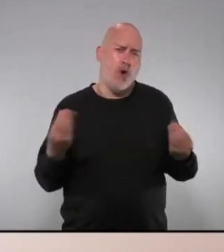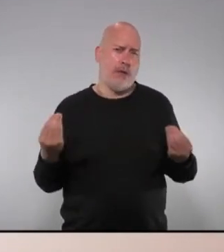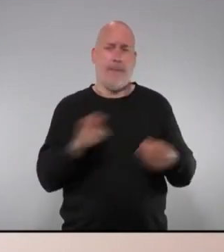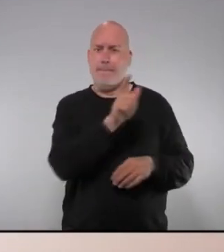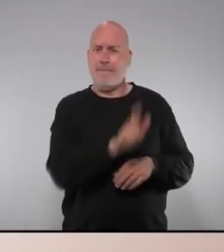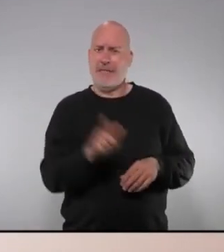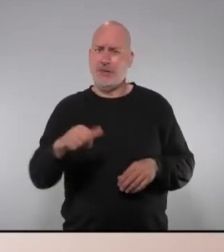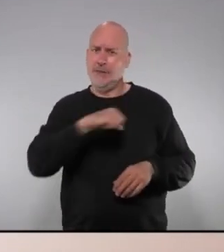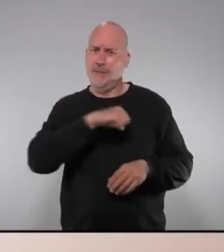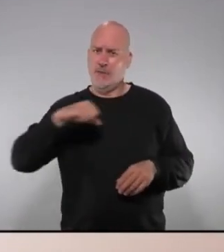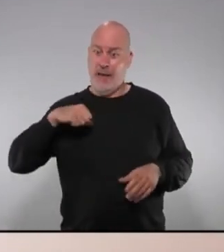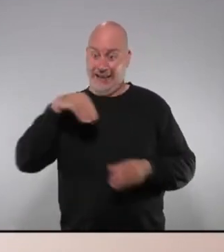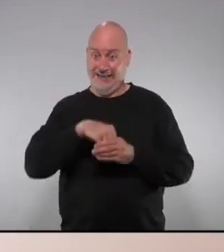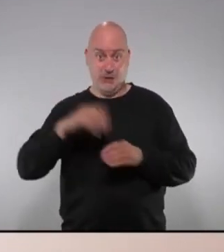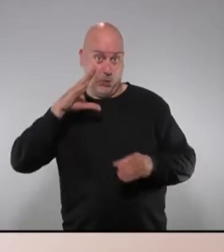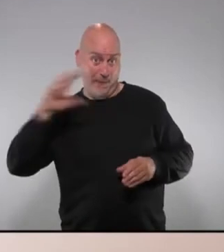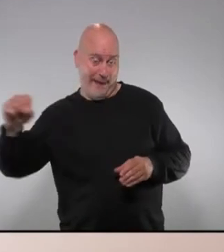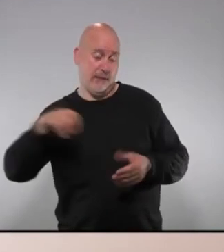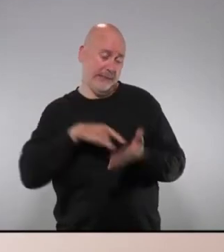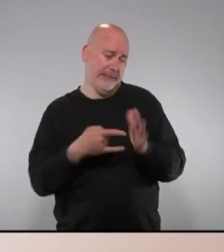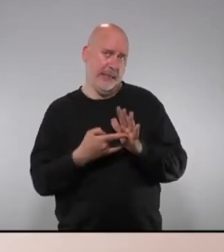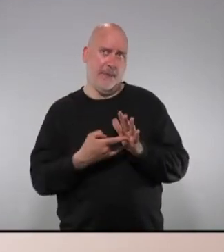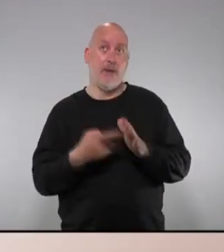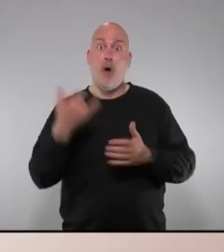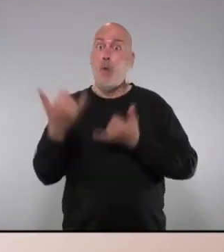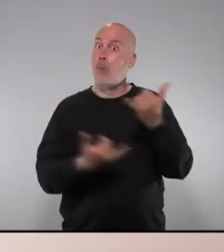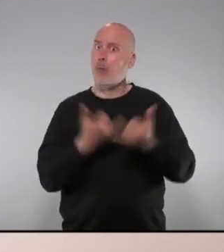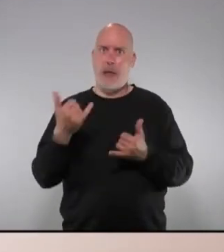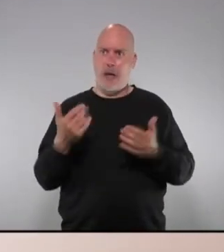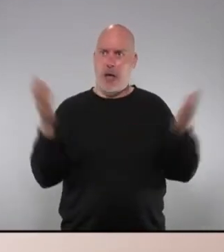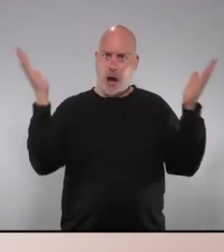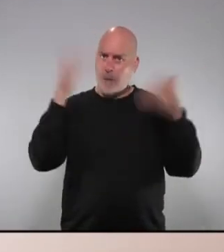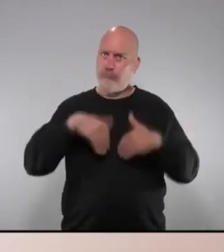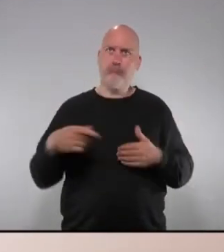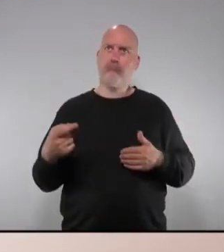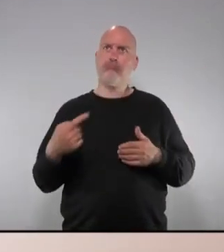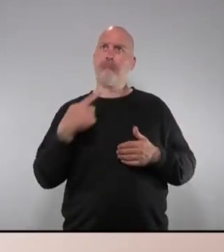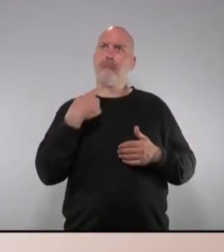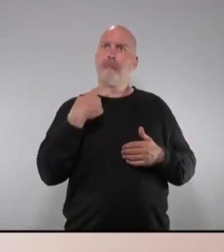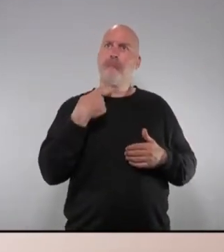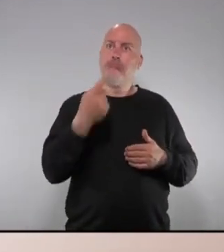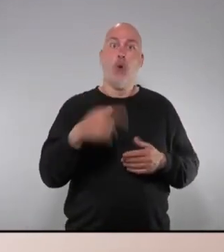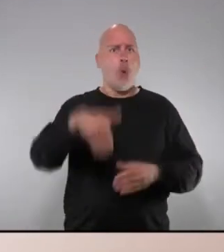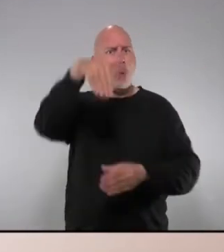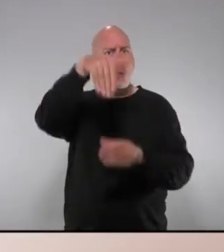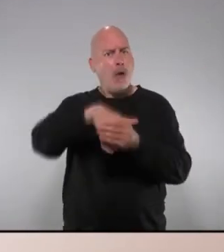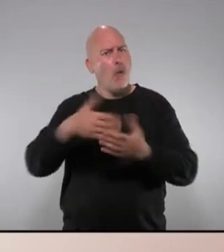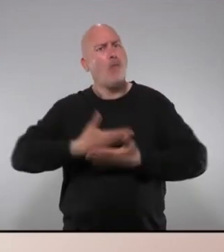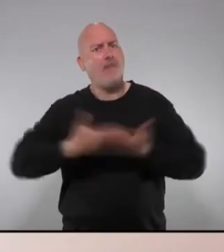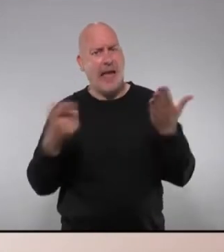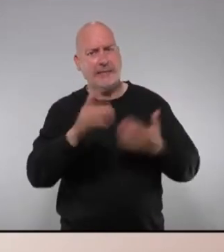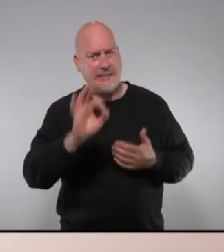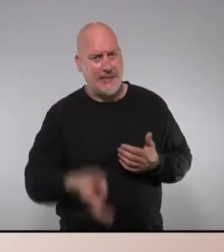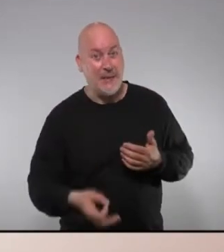individualment dins d'aquest govern i dins del sistema jo no tinc cap problema en donar-li a vostè senyora Cerbero un vot personal de confiança però miri